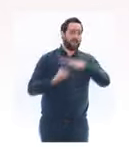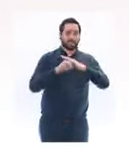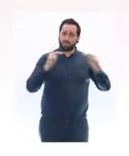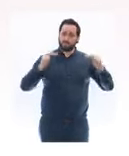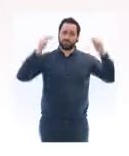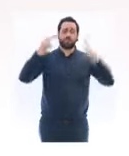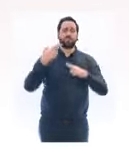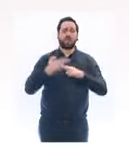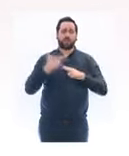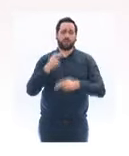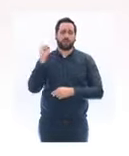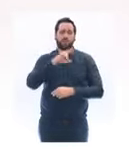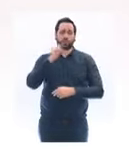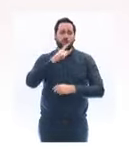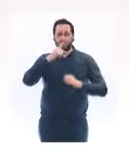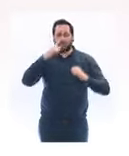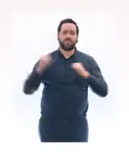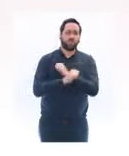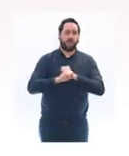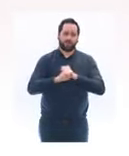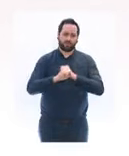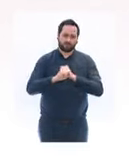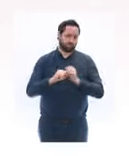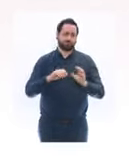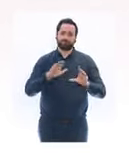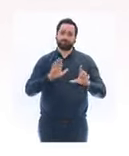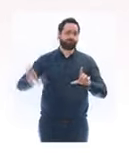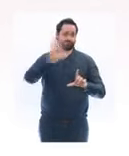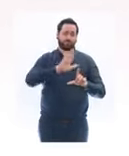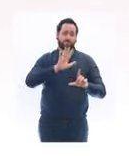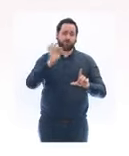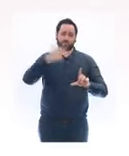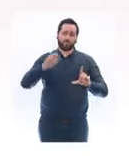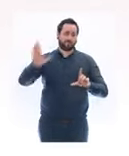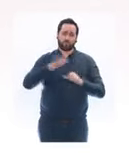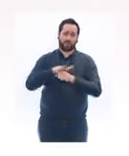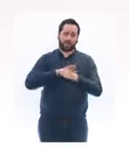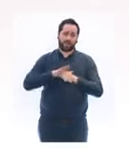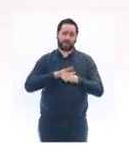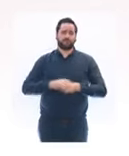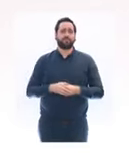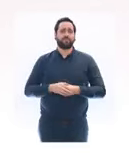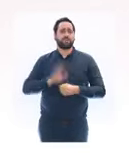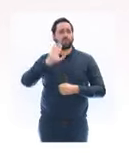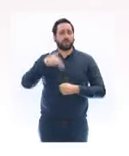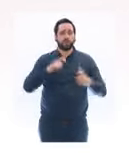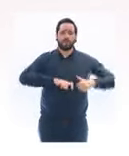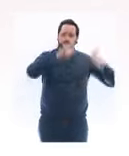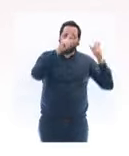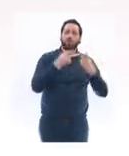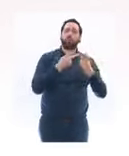urgence-attentat sur l'ensemble du territoire national. À ce titre, la protection des bâtiments publics,